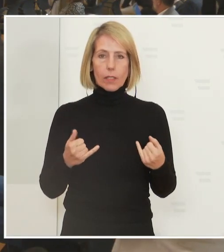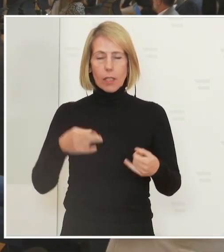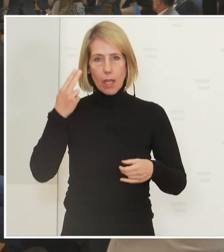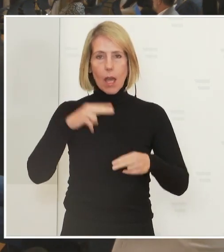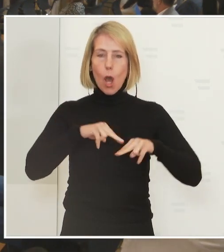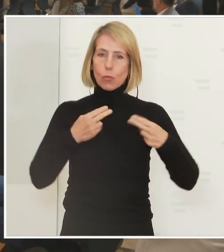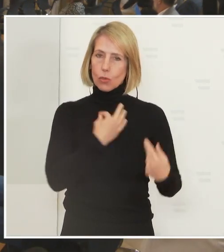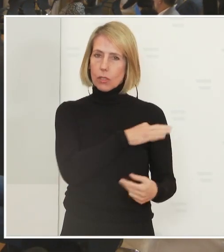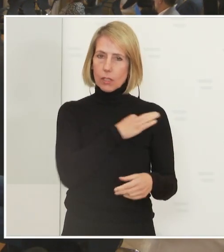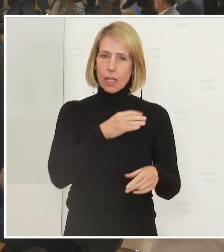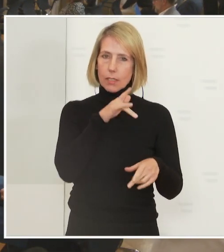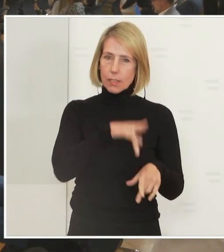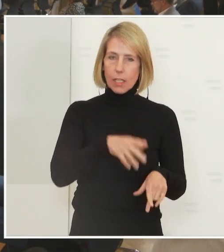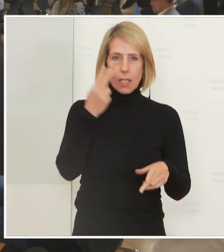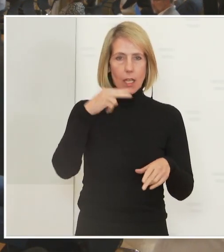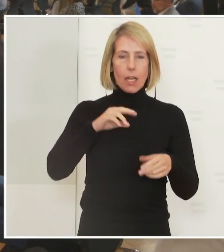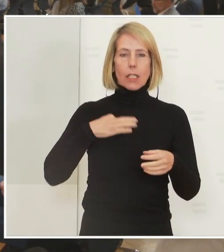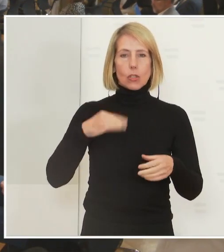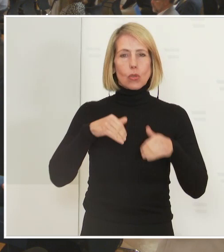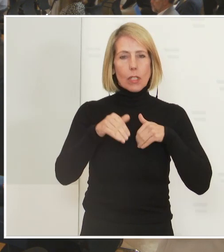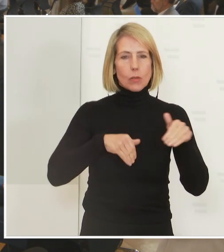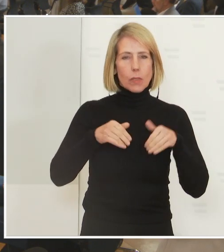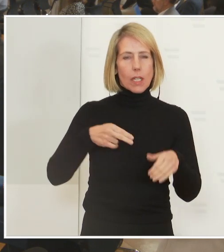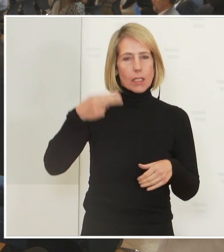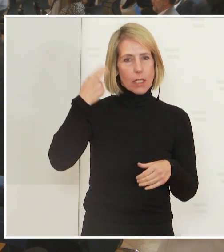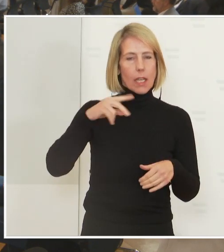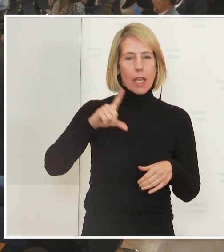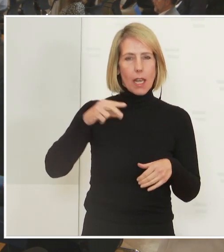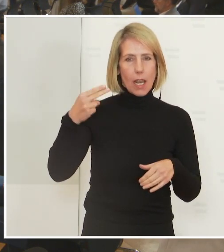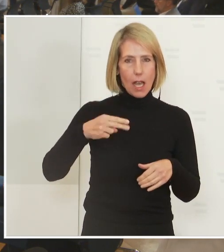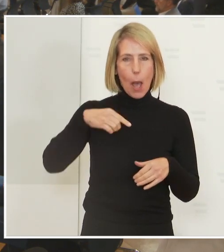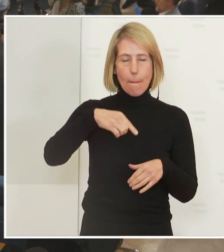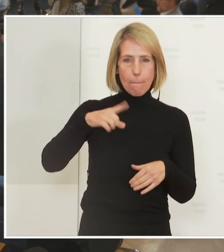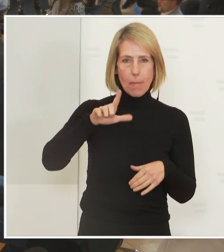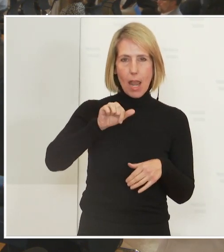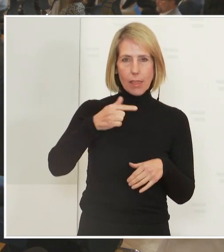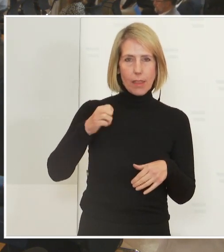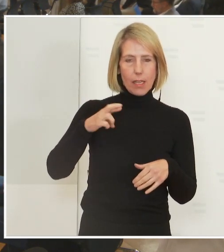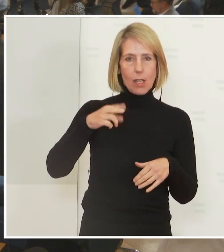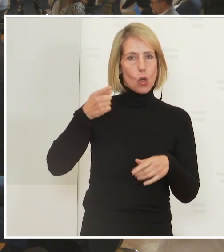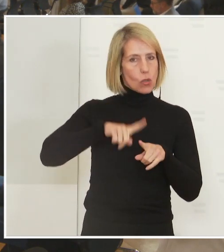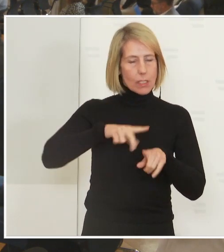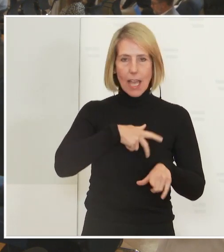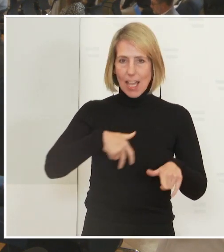Gesundheitsminister Mückstein, Landeshauptmann Platter, Landeshauptmann Kaiser und Professor Wagner, Vizerektor der MedUni Wien.